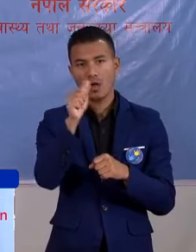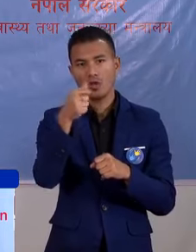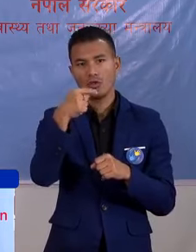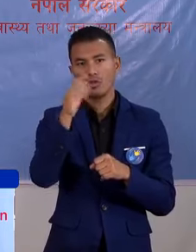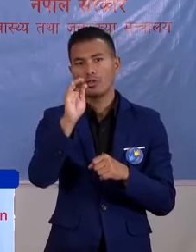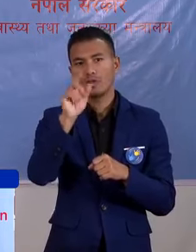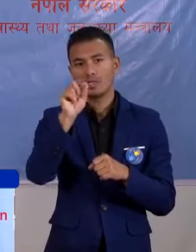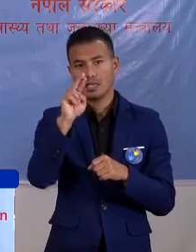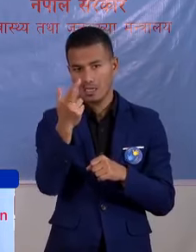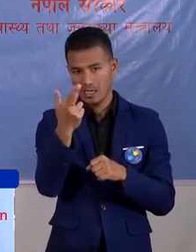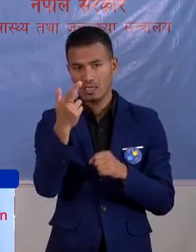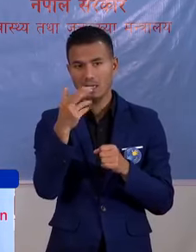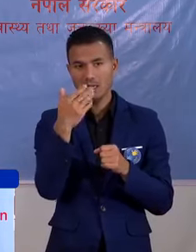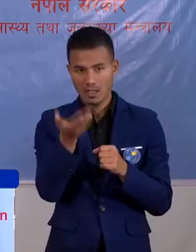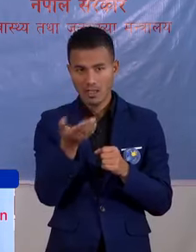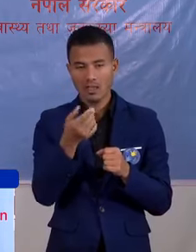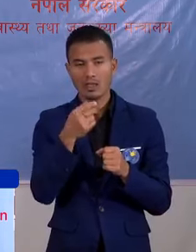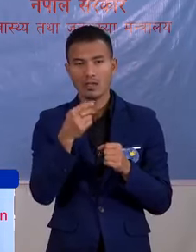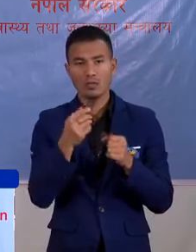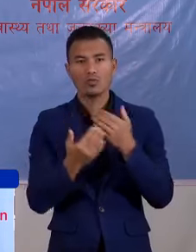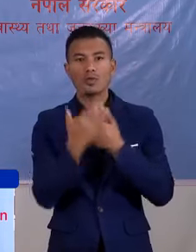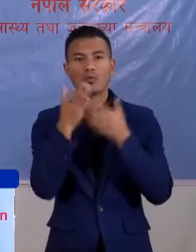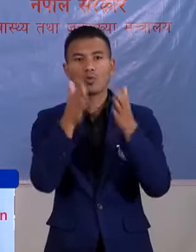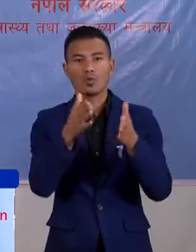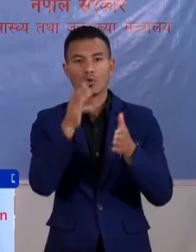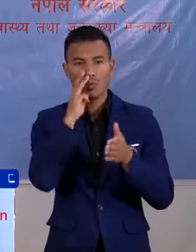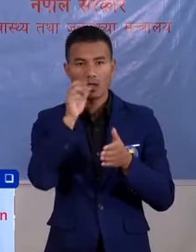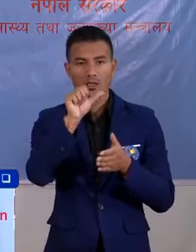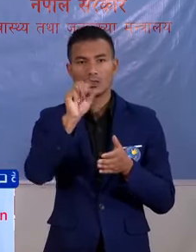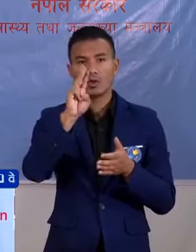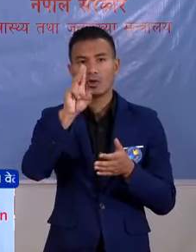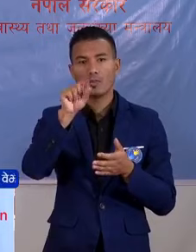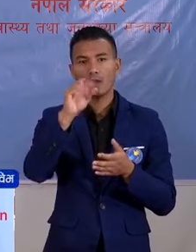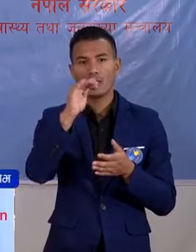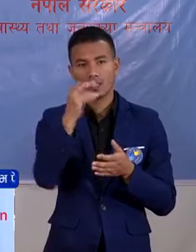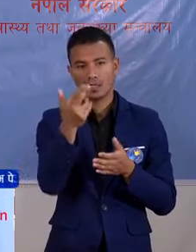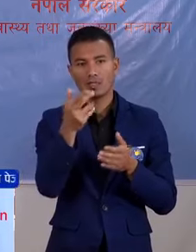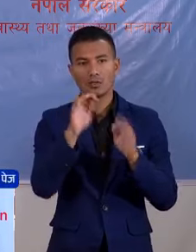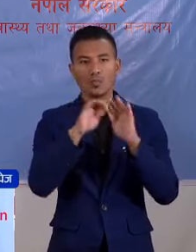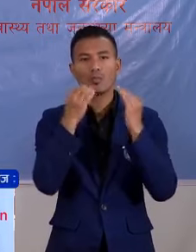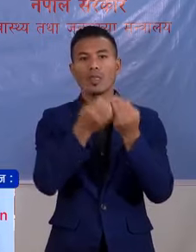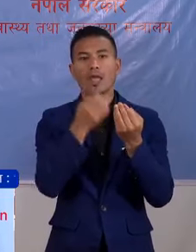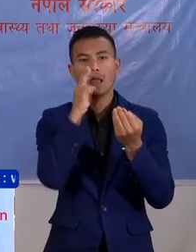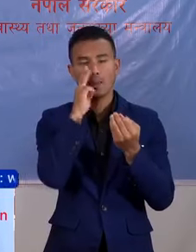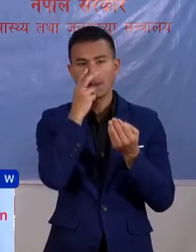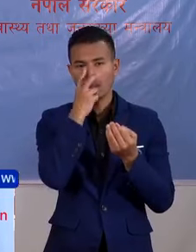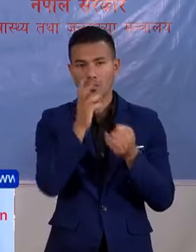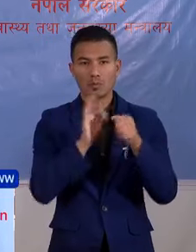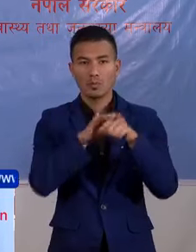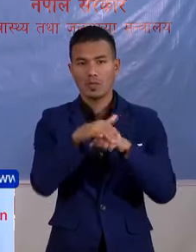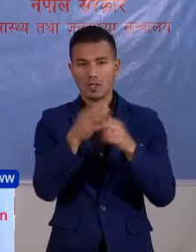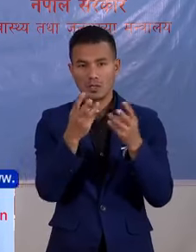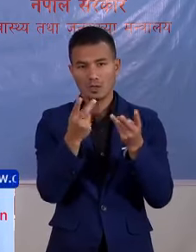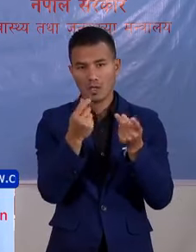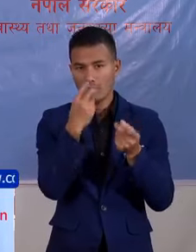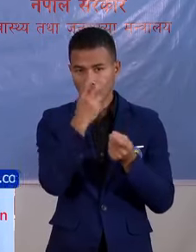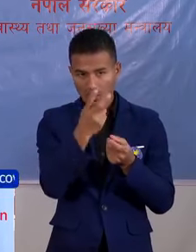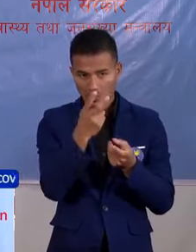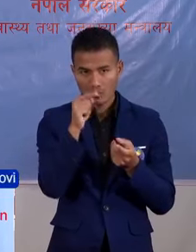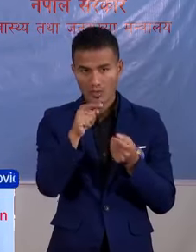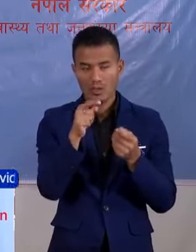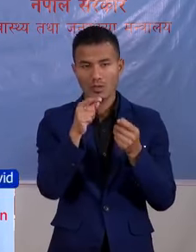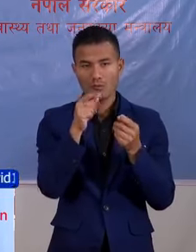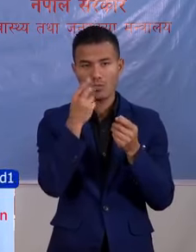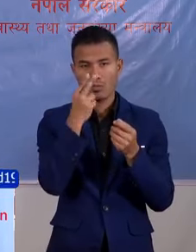खासकरिये उदय पूर मा जमाती समय मा देखियेको अली धेरे संख्या मा देखियेको त्याँ